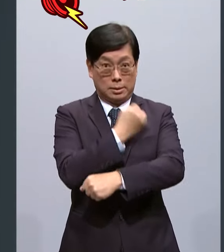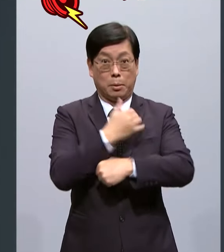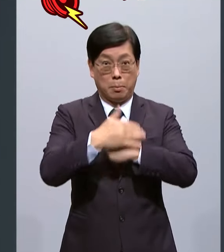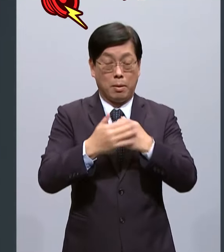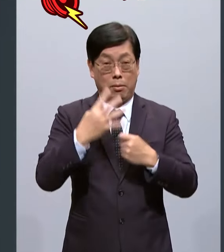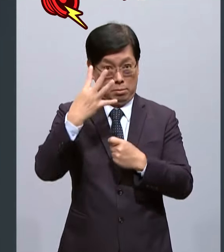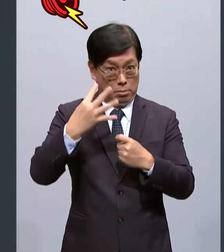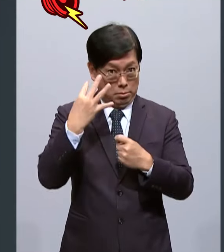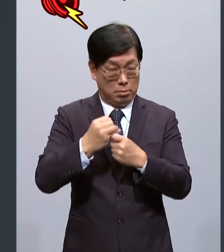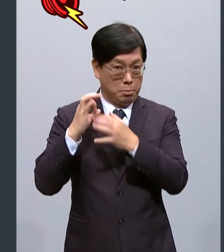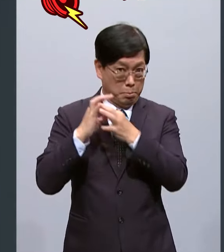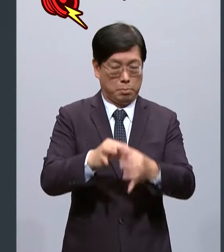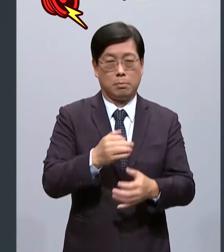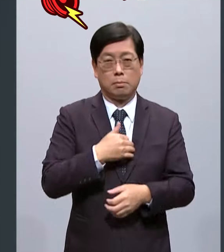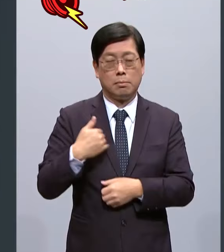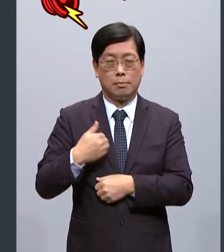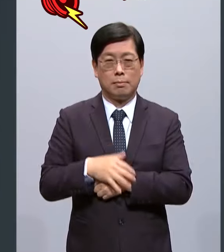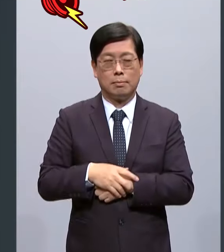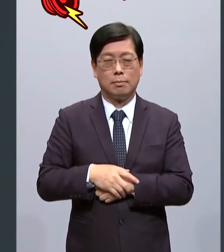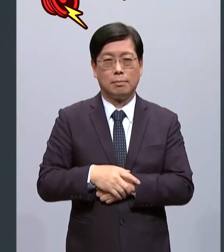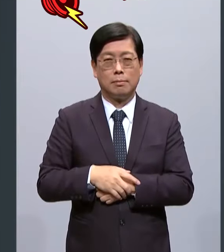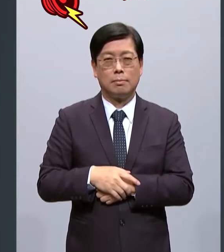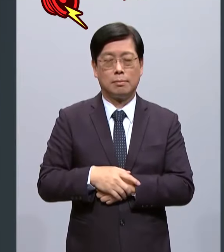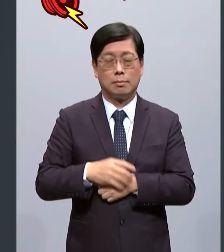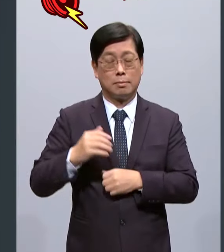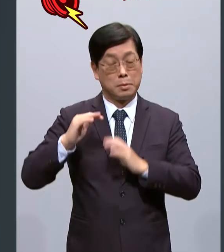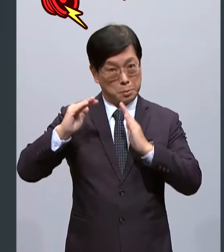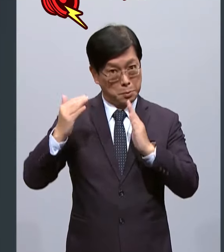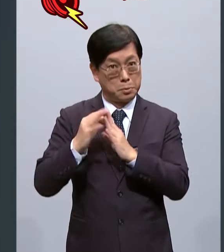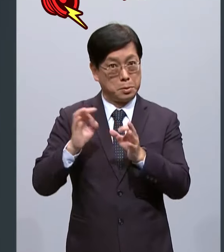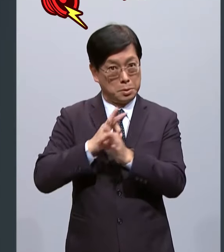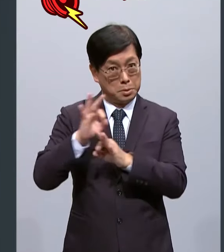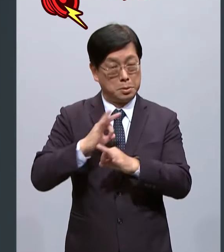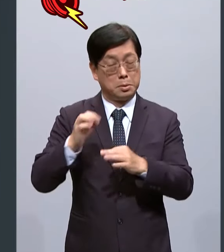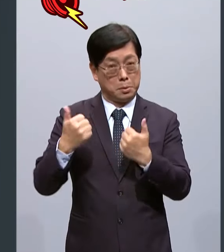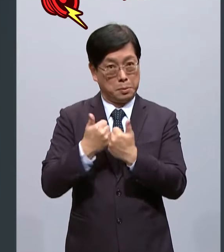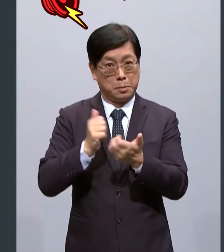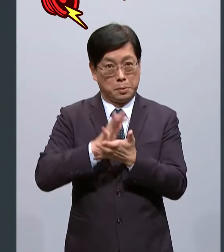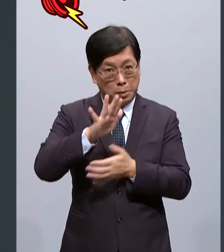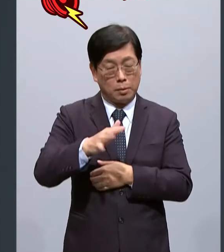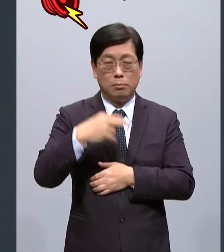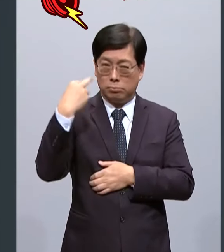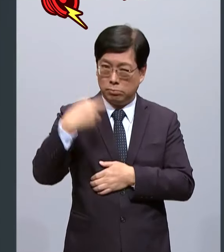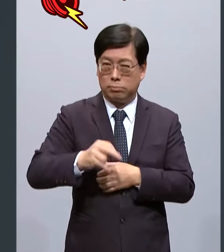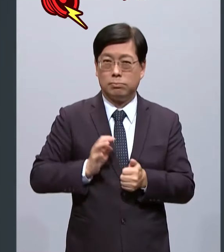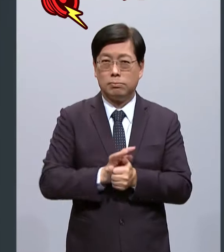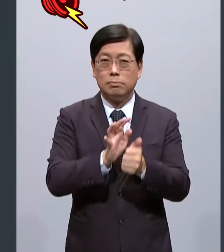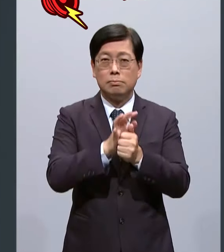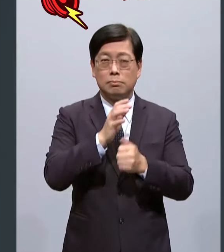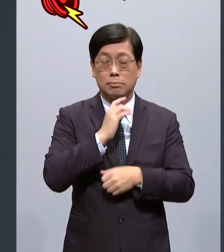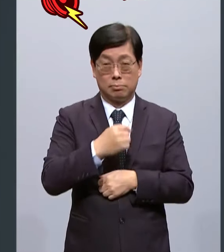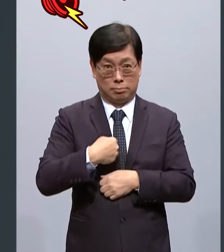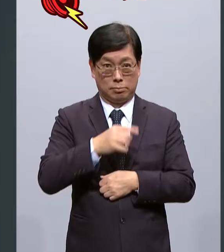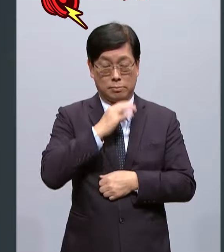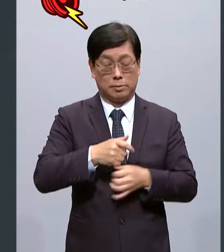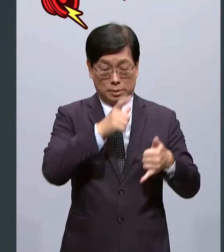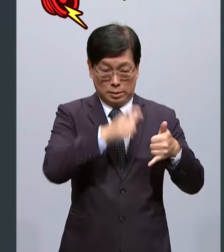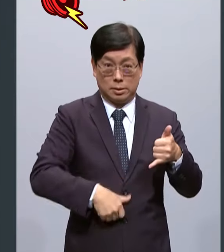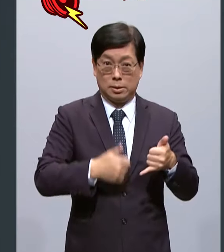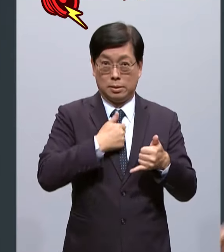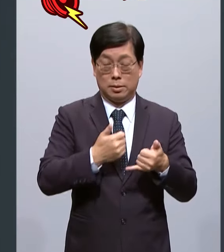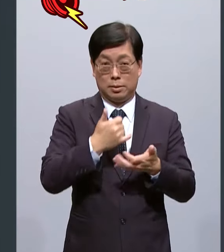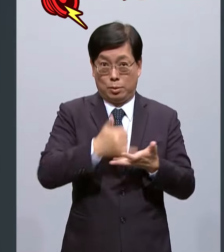得以延续在国家经济发展会议之后我甚至也推动了个人退休金账户